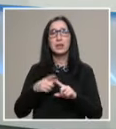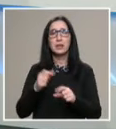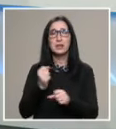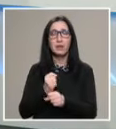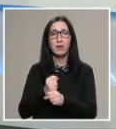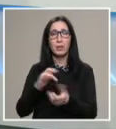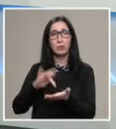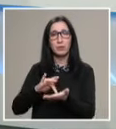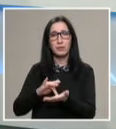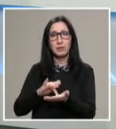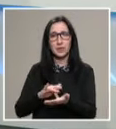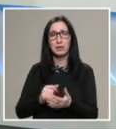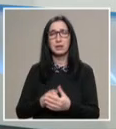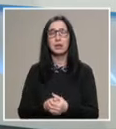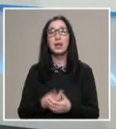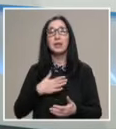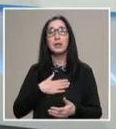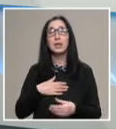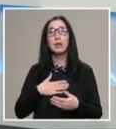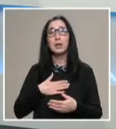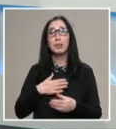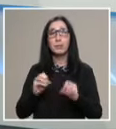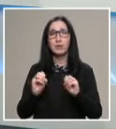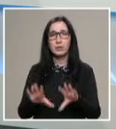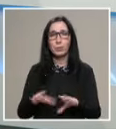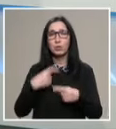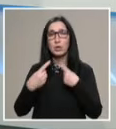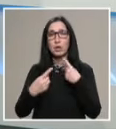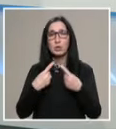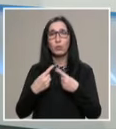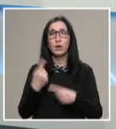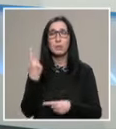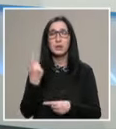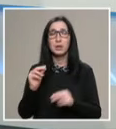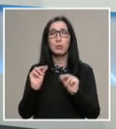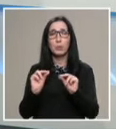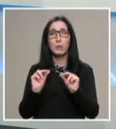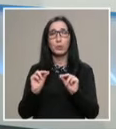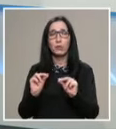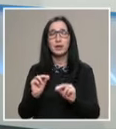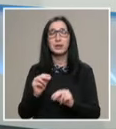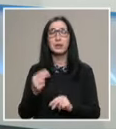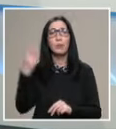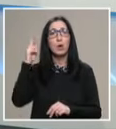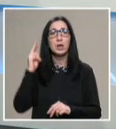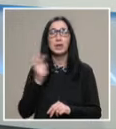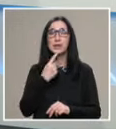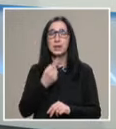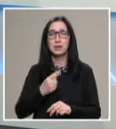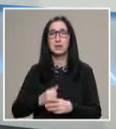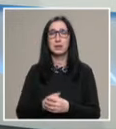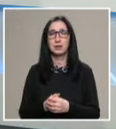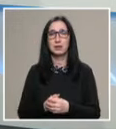работата на Центъра за продължаващо обучение. Ние имахме възможност да разговаряме и с един от преподавателите по английски език в